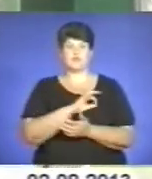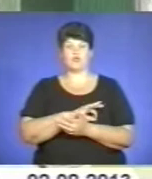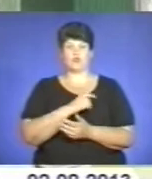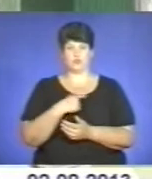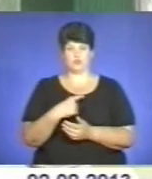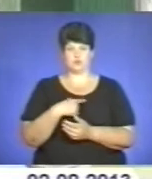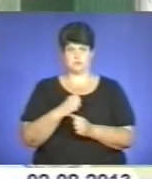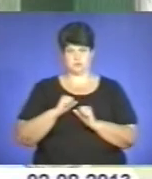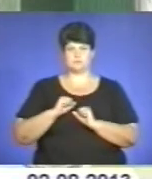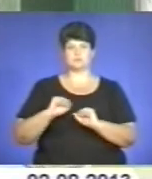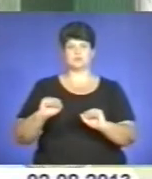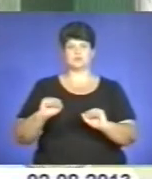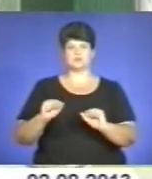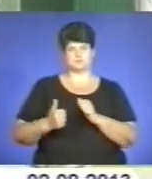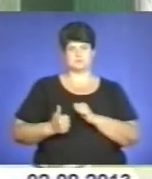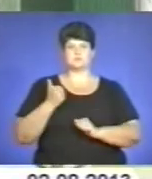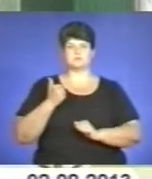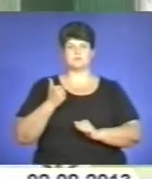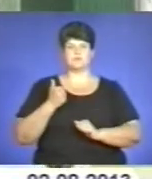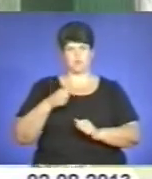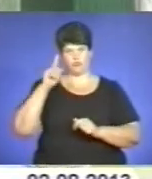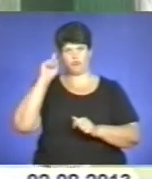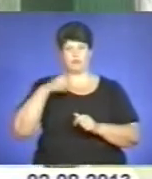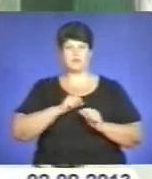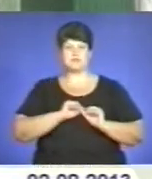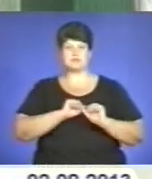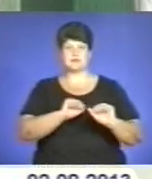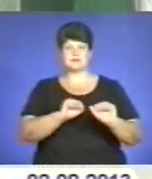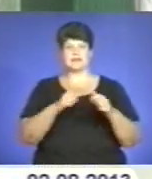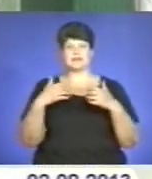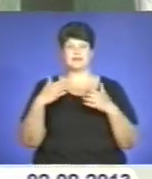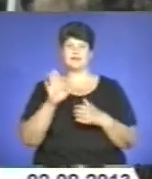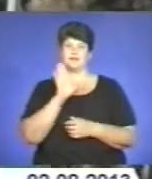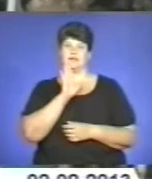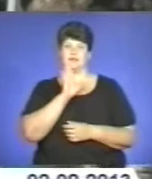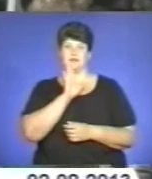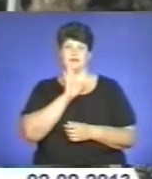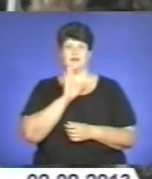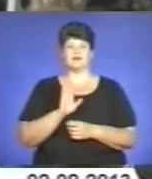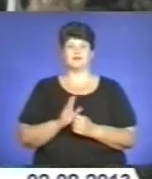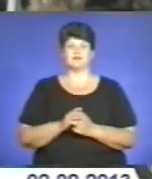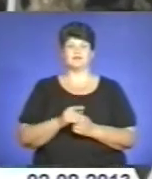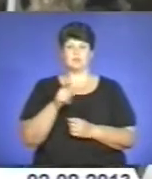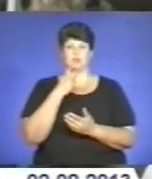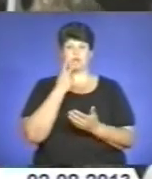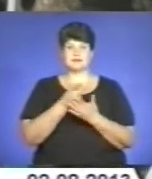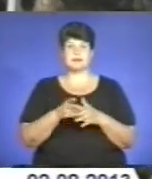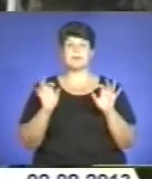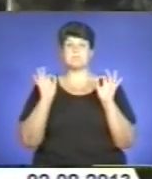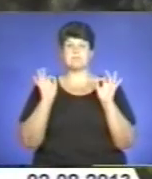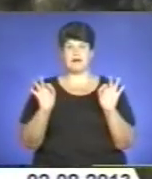собі мужність, героїзм, вміння захистити слабшу половину людства. Вони показали нам правильні